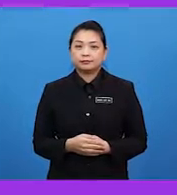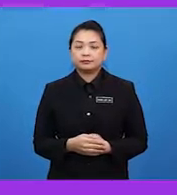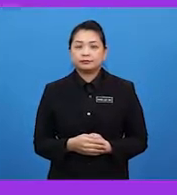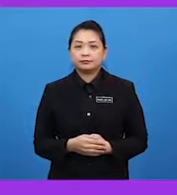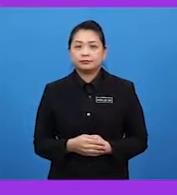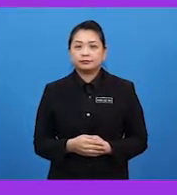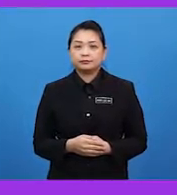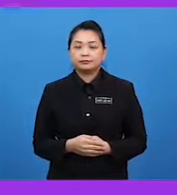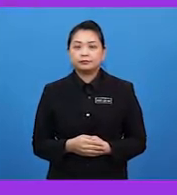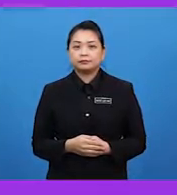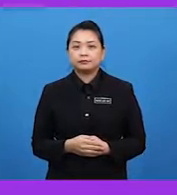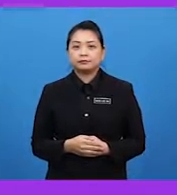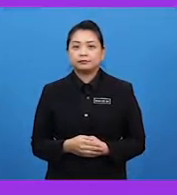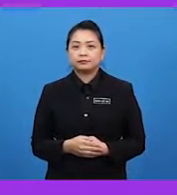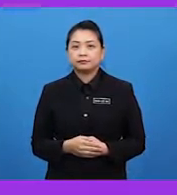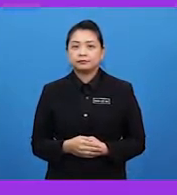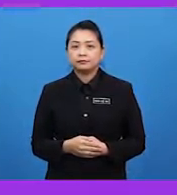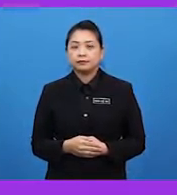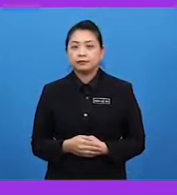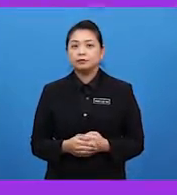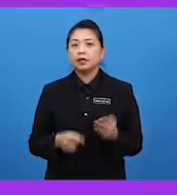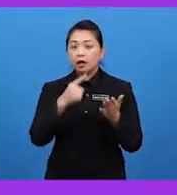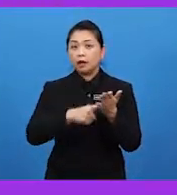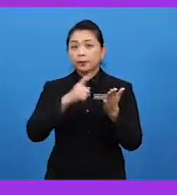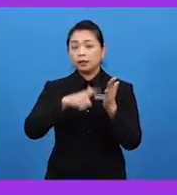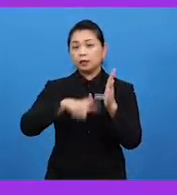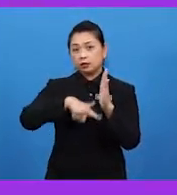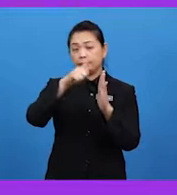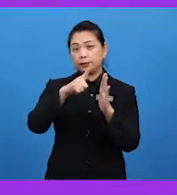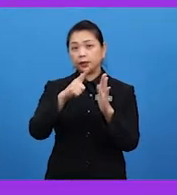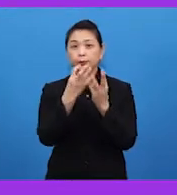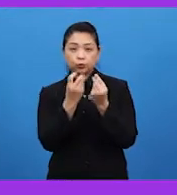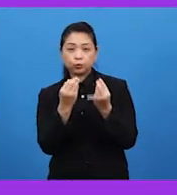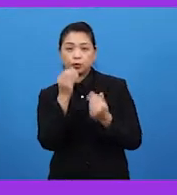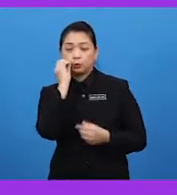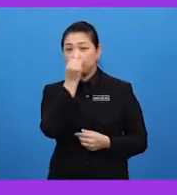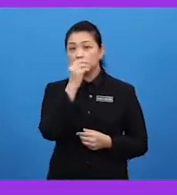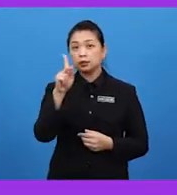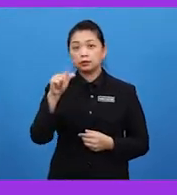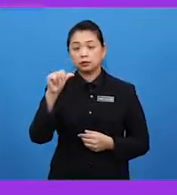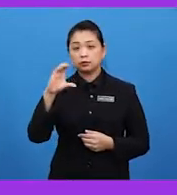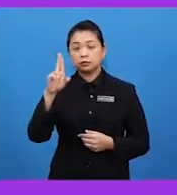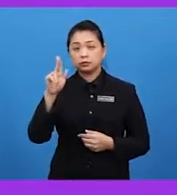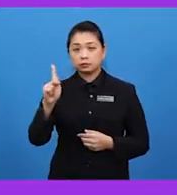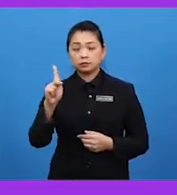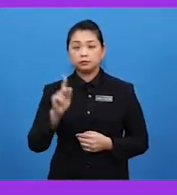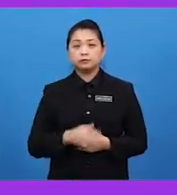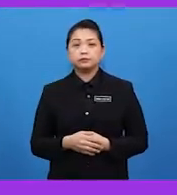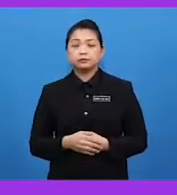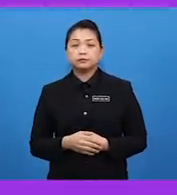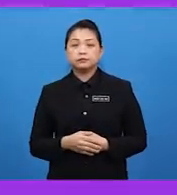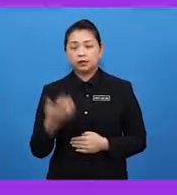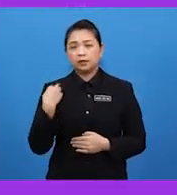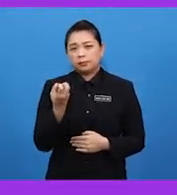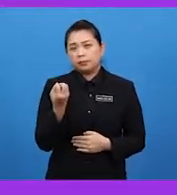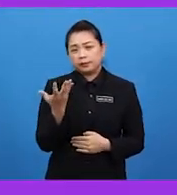Mari kita perhatikan, apakah kelebihan pendubungan kacuk ini? Pendubungan kacuk mempunyai